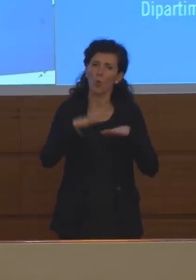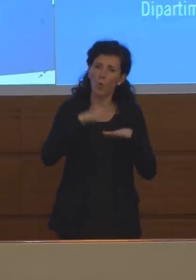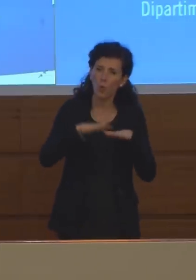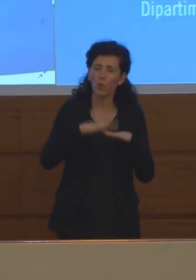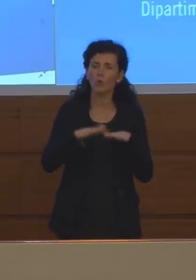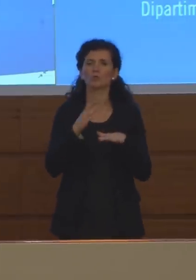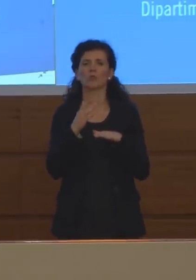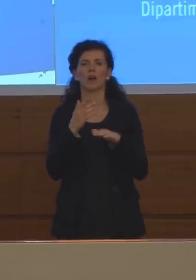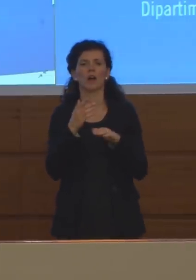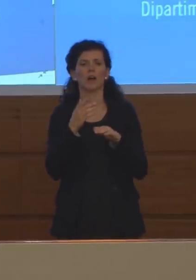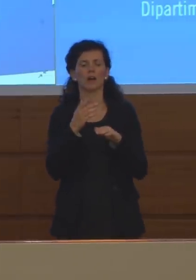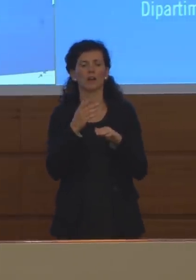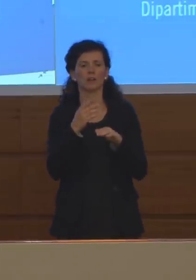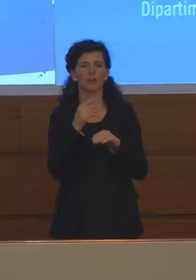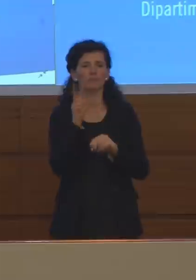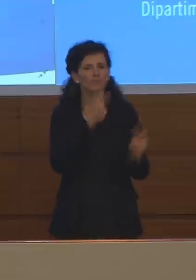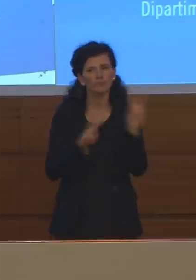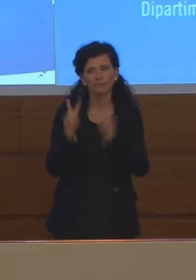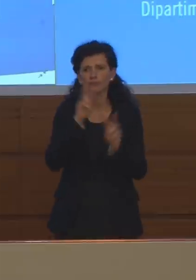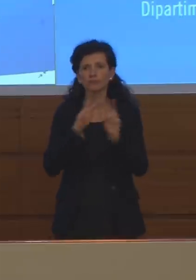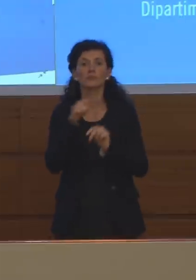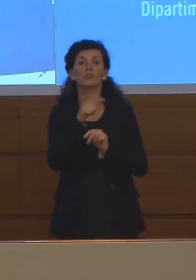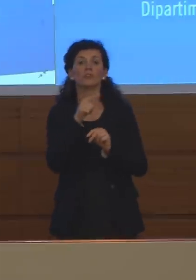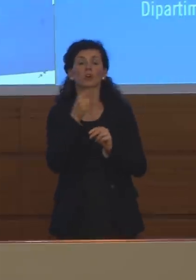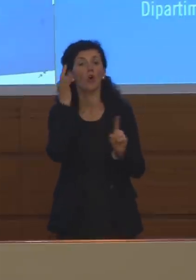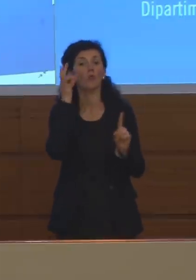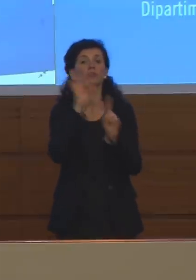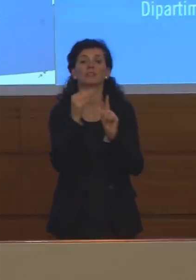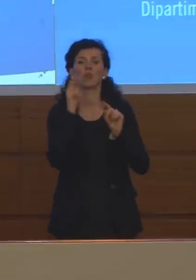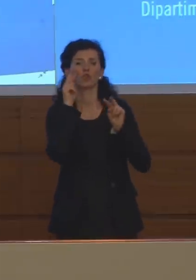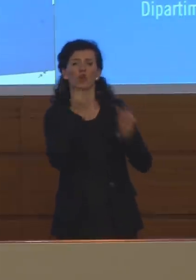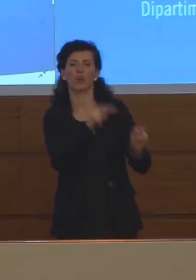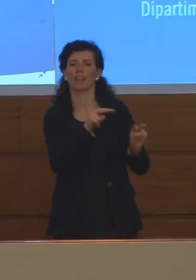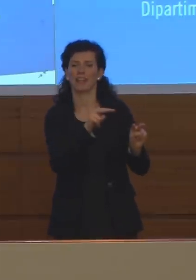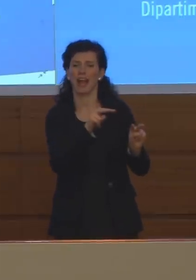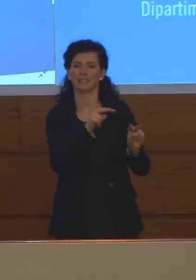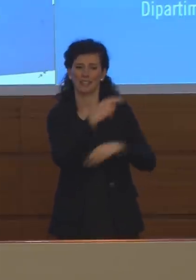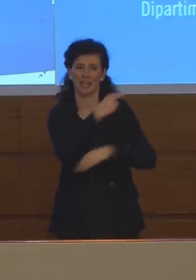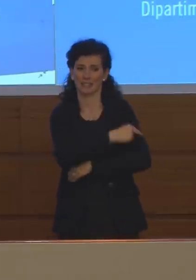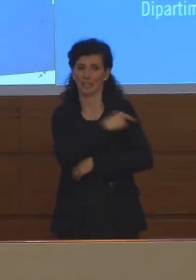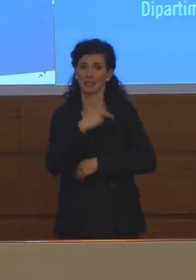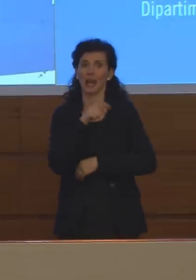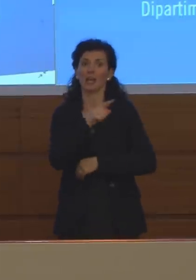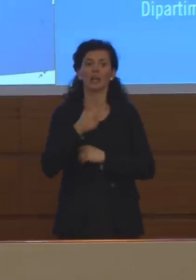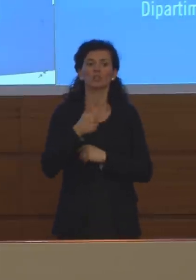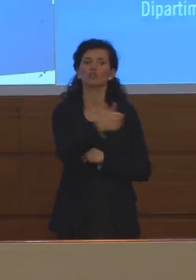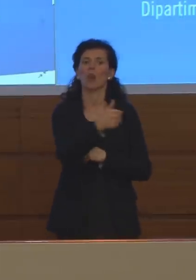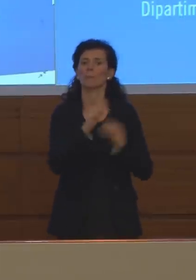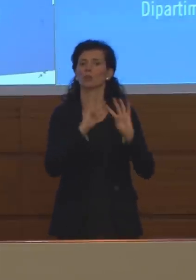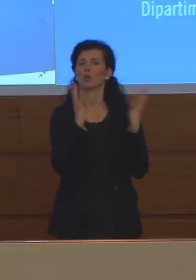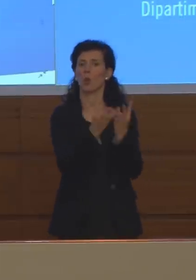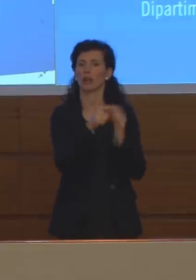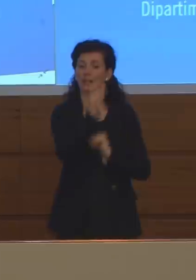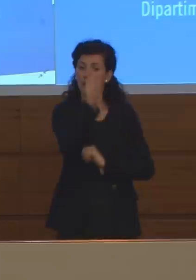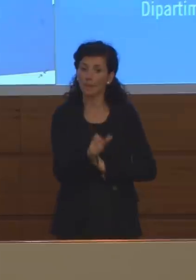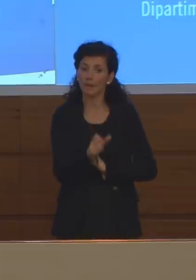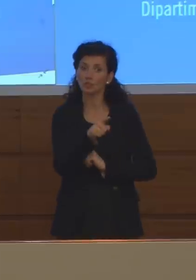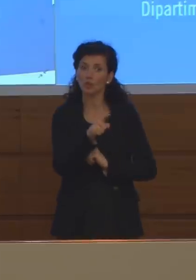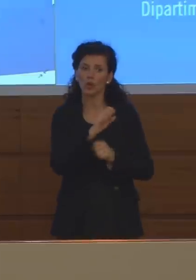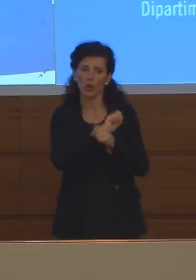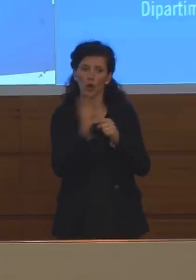la sorveglianza sanitaria e per l'isolamento delle persone positive o di chi ha bisogno di